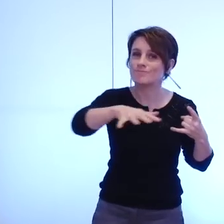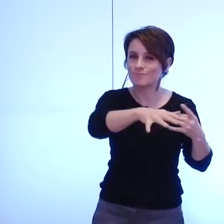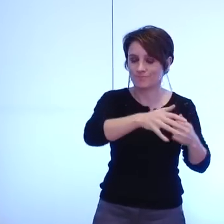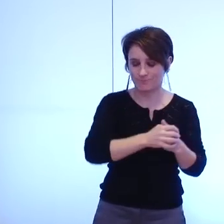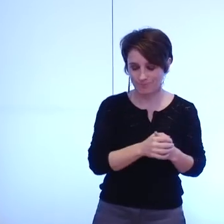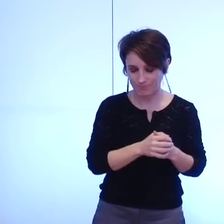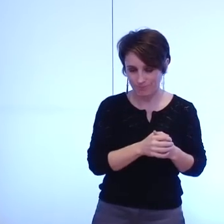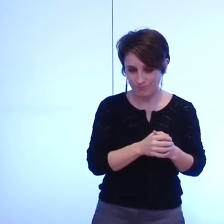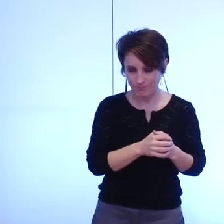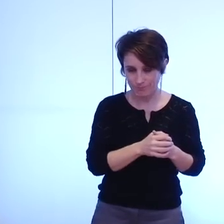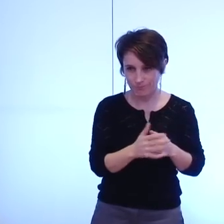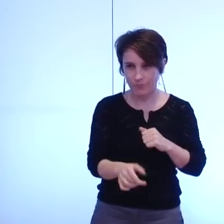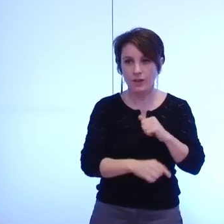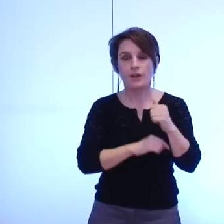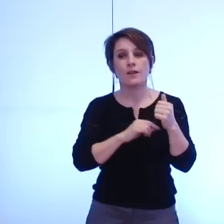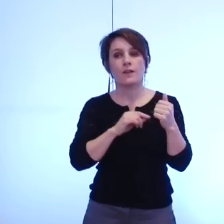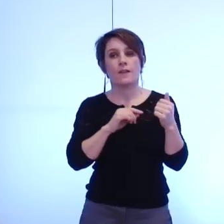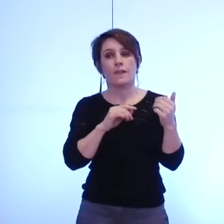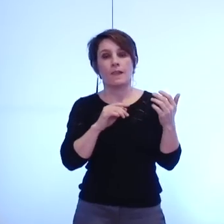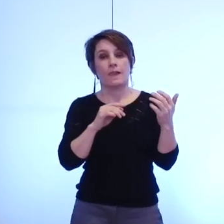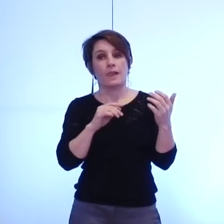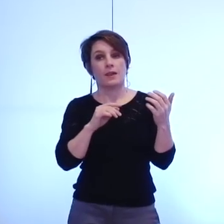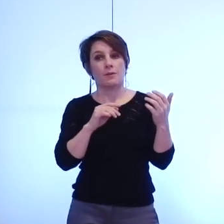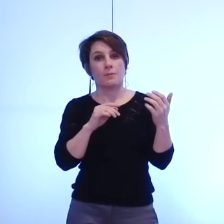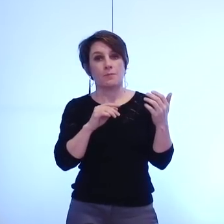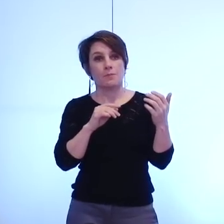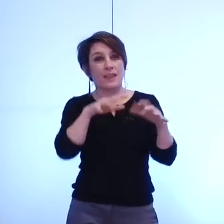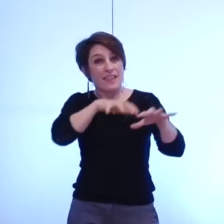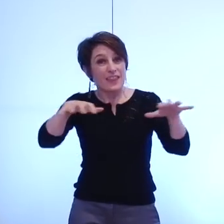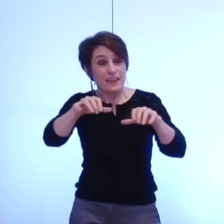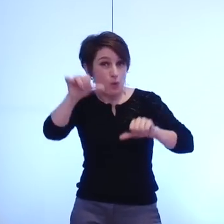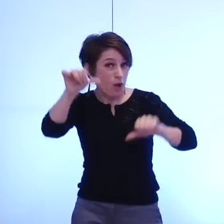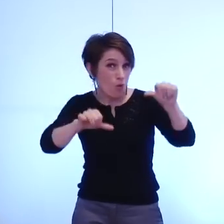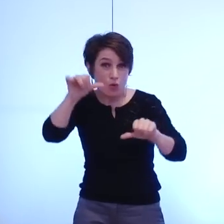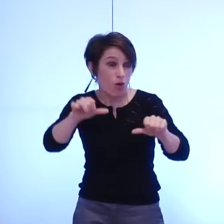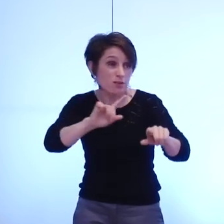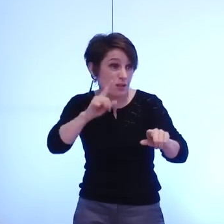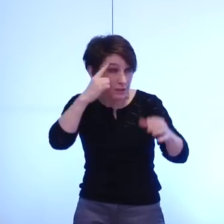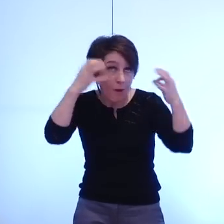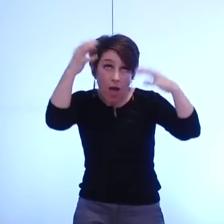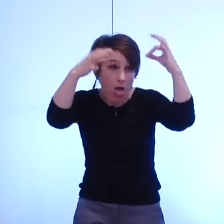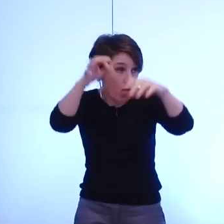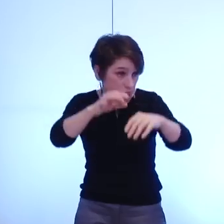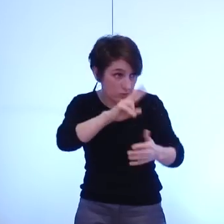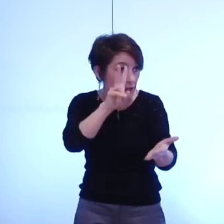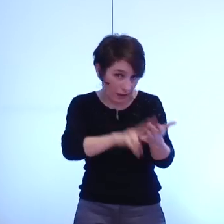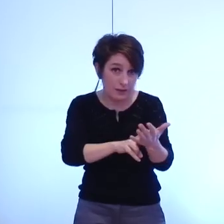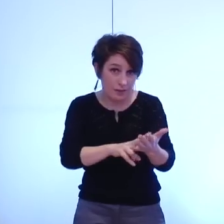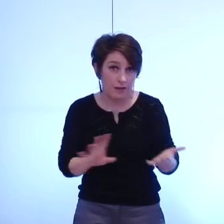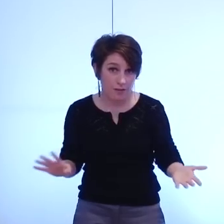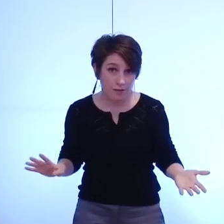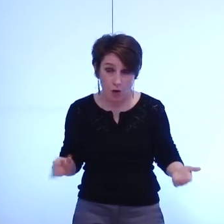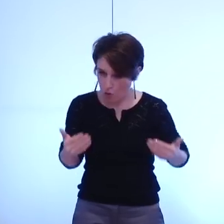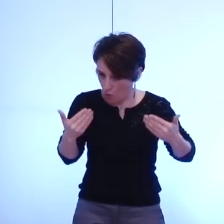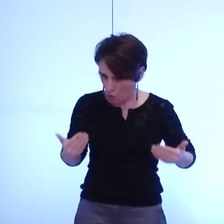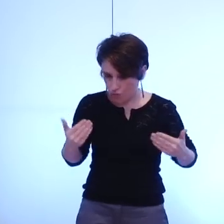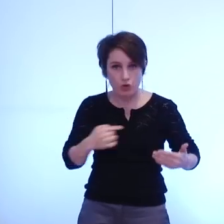la concurrence entre les territoires n'est pas un fantasme c'est une réalité nous sommes aujourd'hui nous